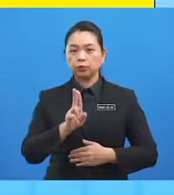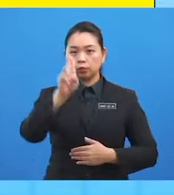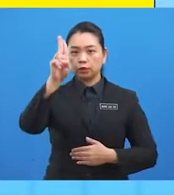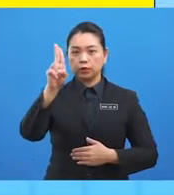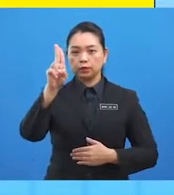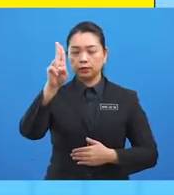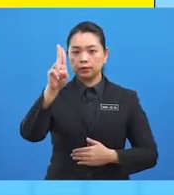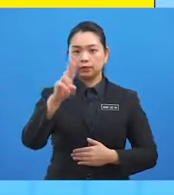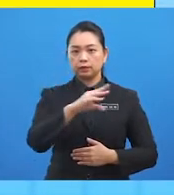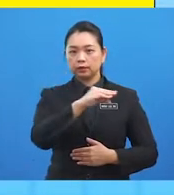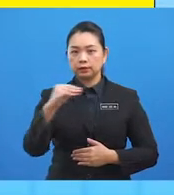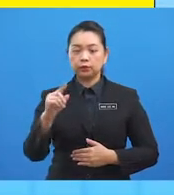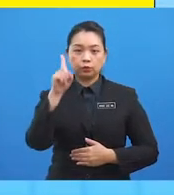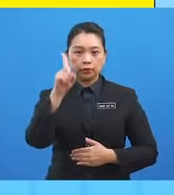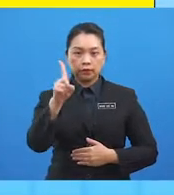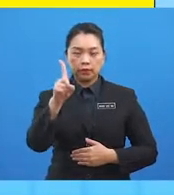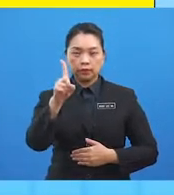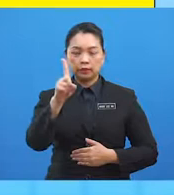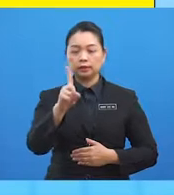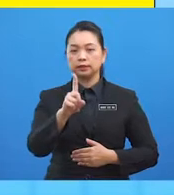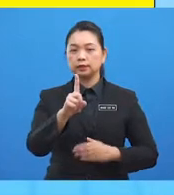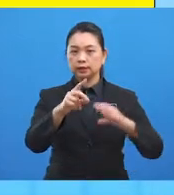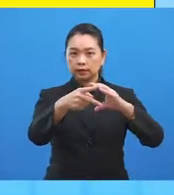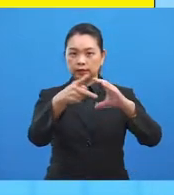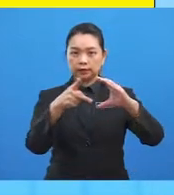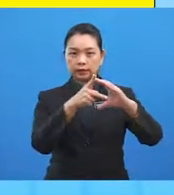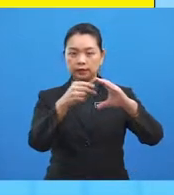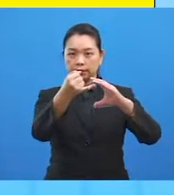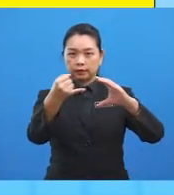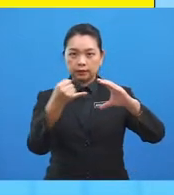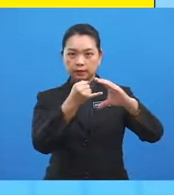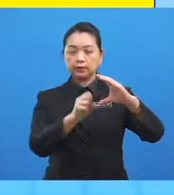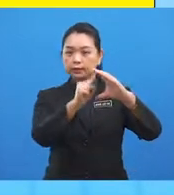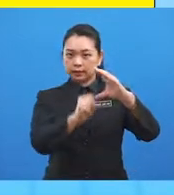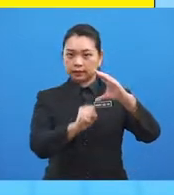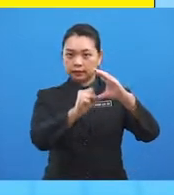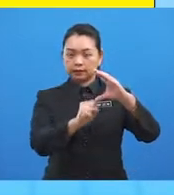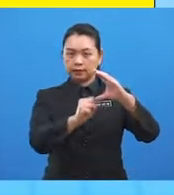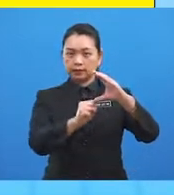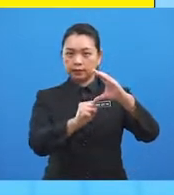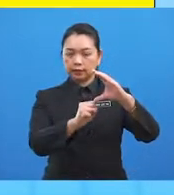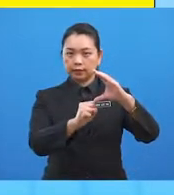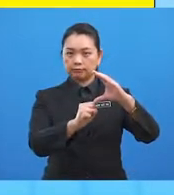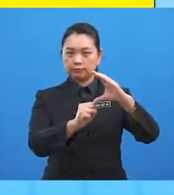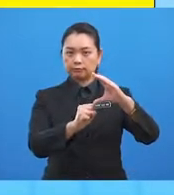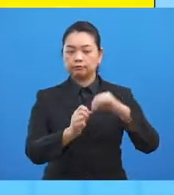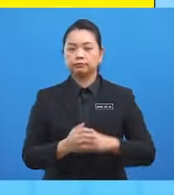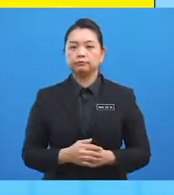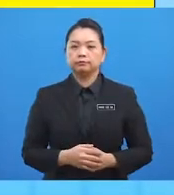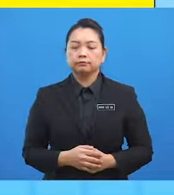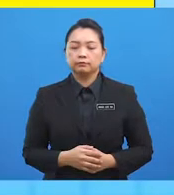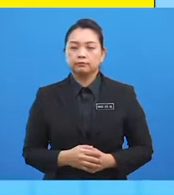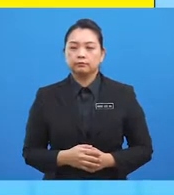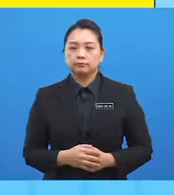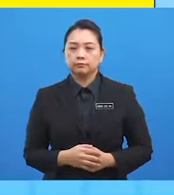dari khatul istiwa dan satu lagi selarian latitude itu berada ke selatan